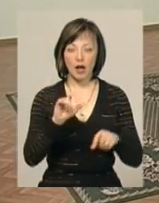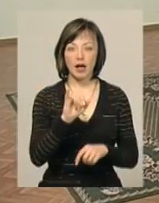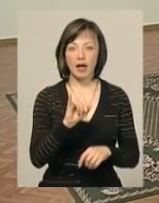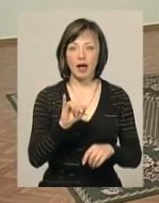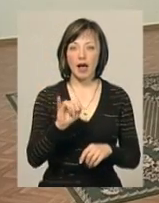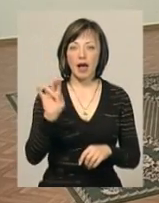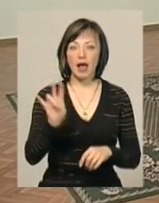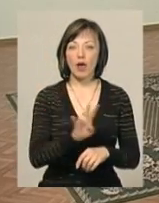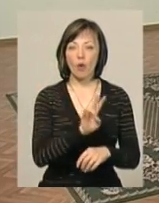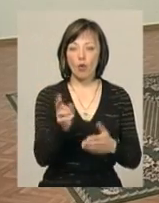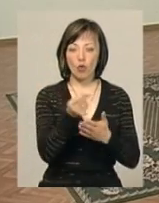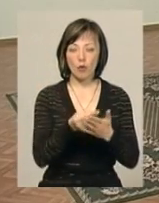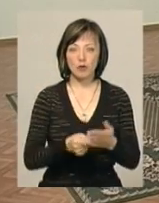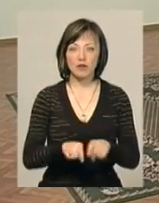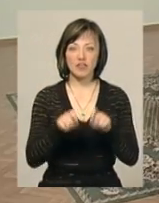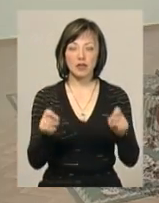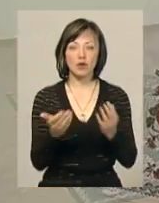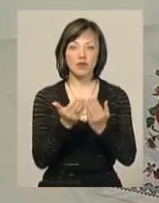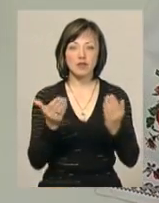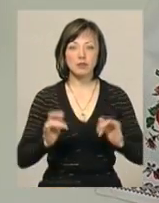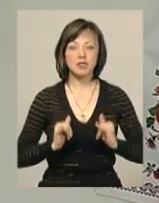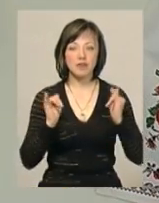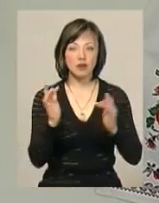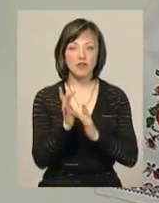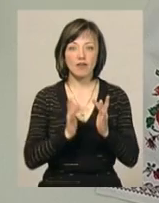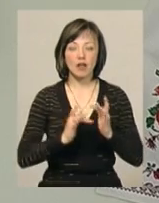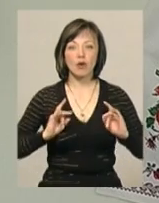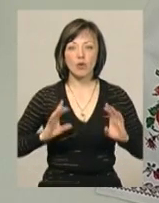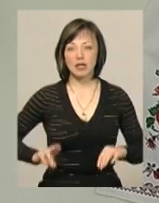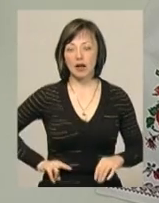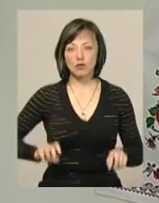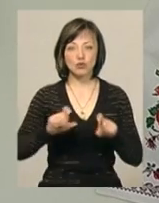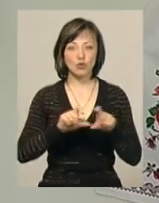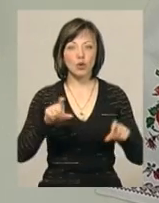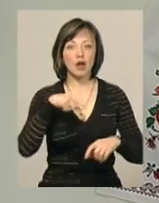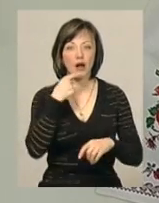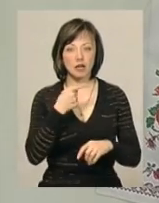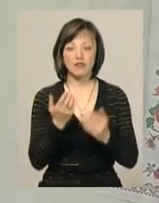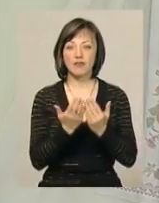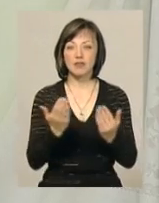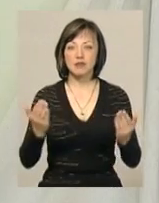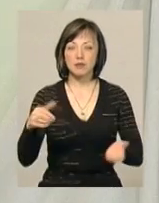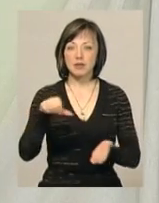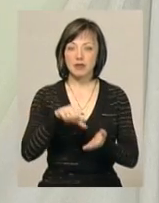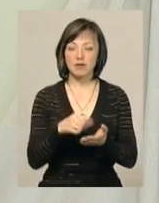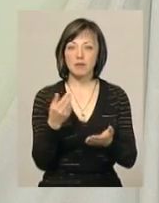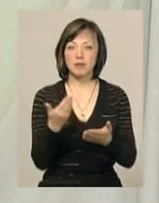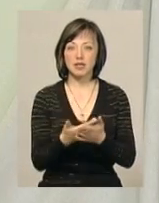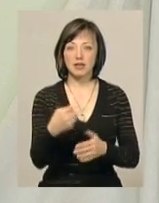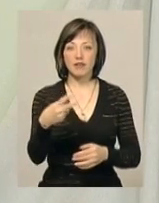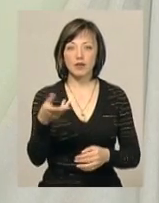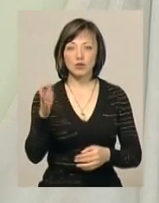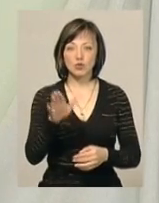«Нікош» відкриють виставку робіт, присвячену великодню. Директор школи Микола Бенедищук каже, у експозиції представлять близько 20